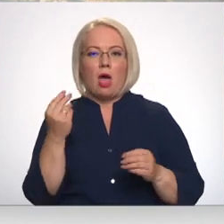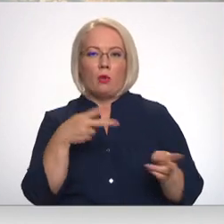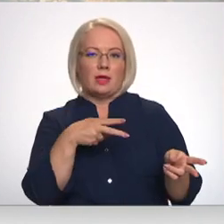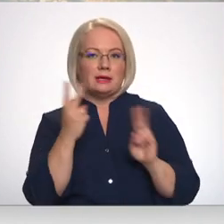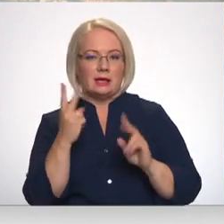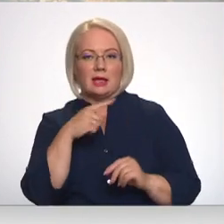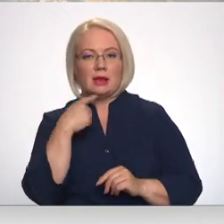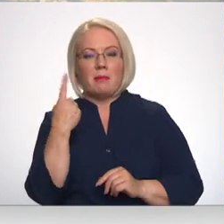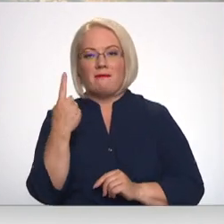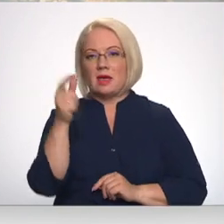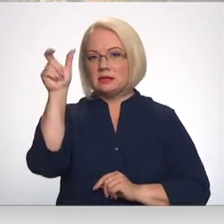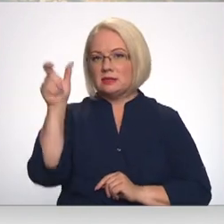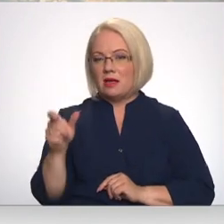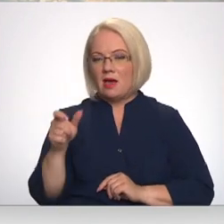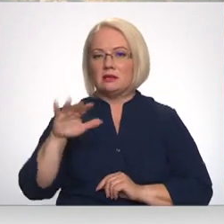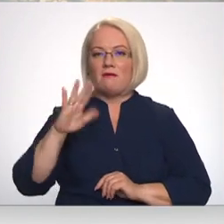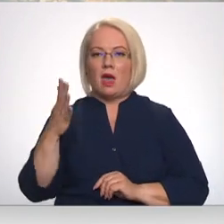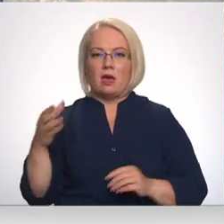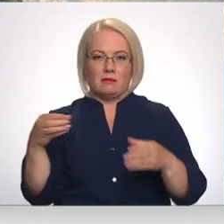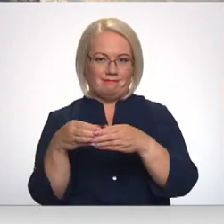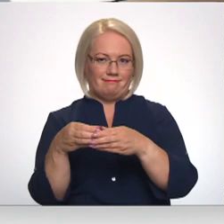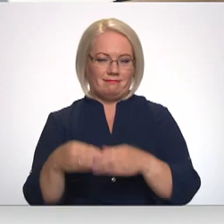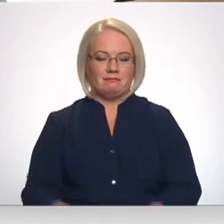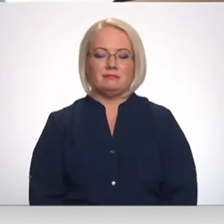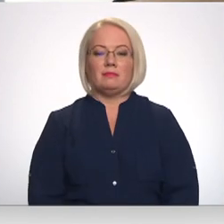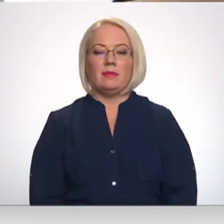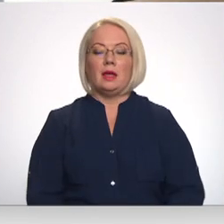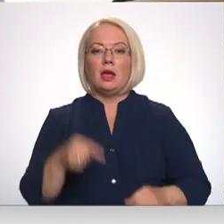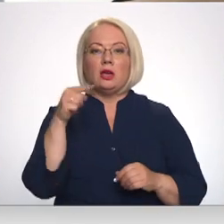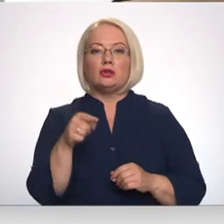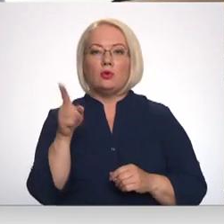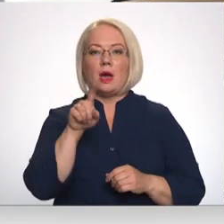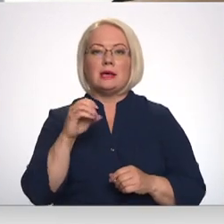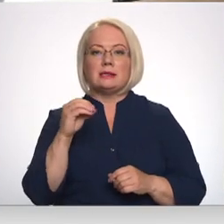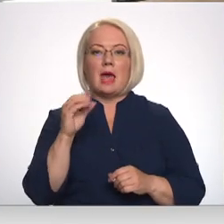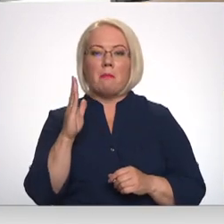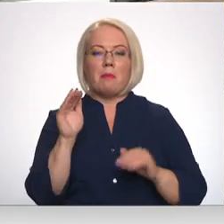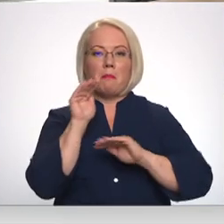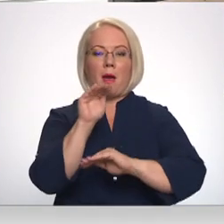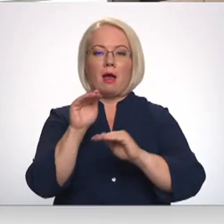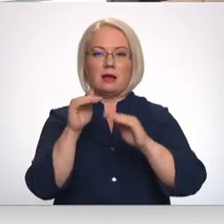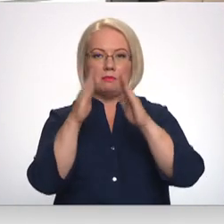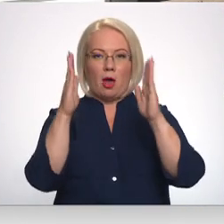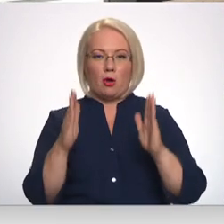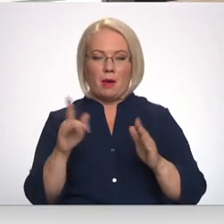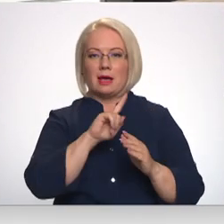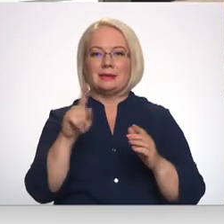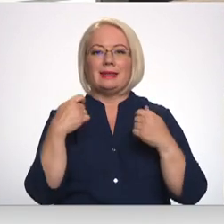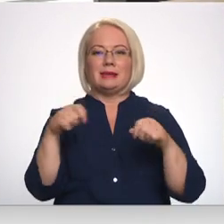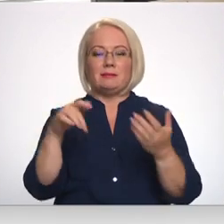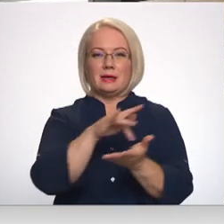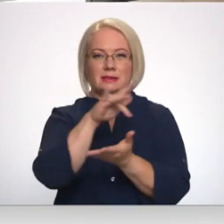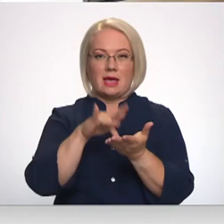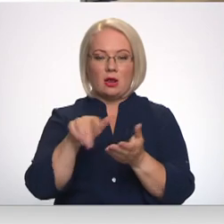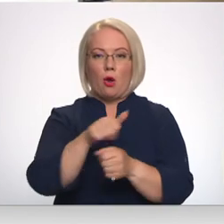vēlējās viena persona vai vairākas. Šo sep bankas bankumātu, kas atrodas Madonā tirzniecības centrā uz